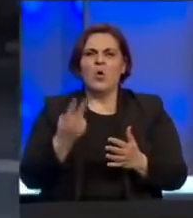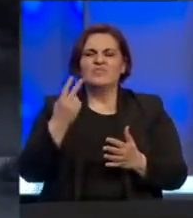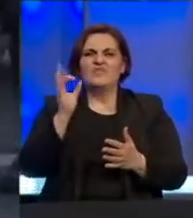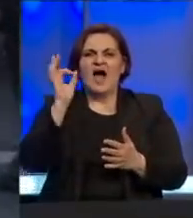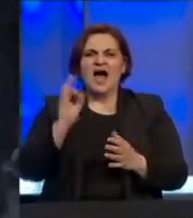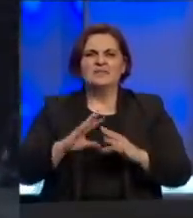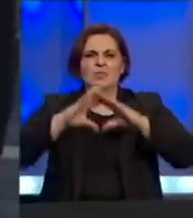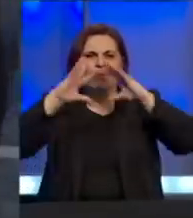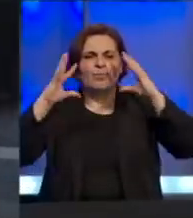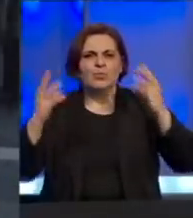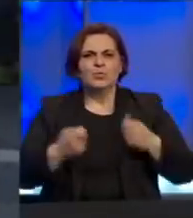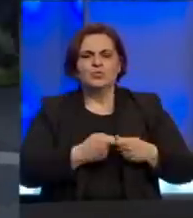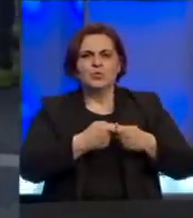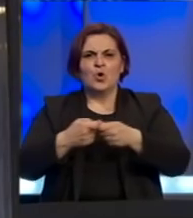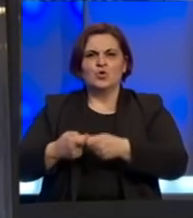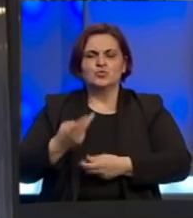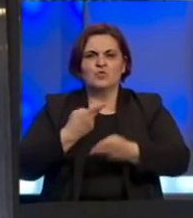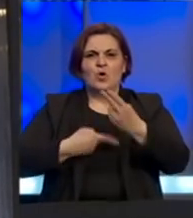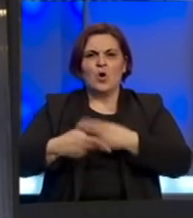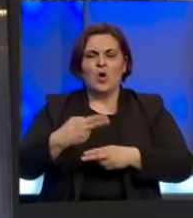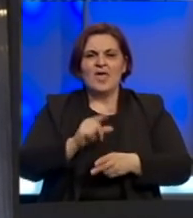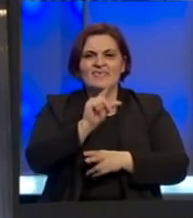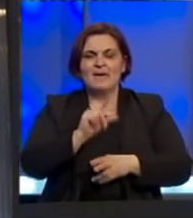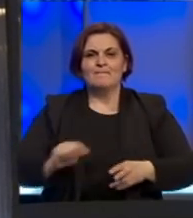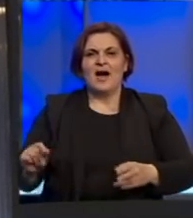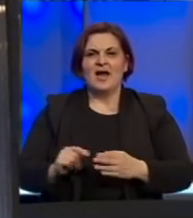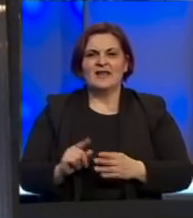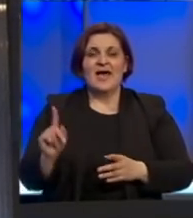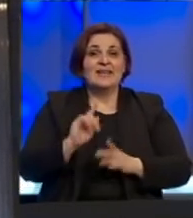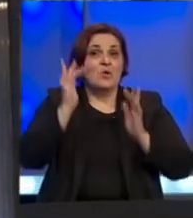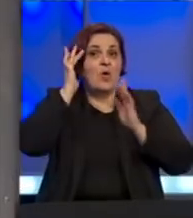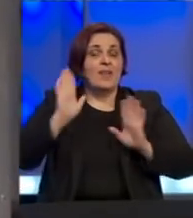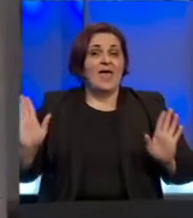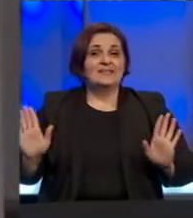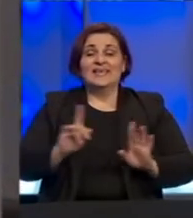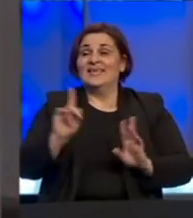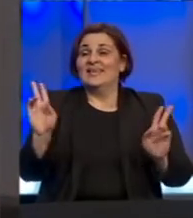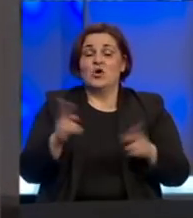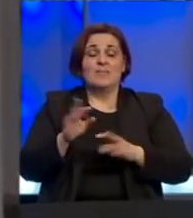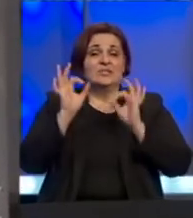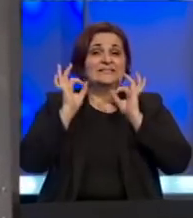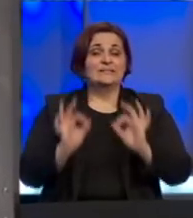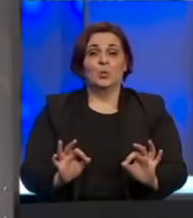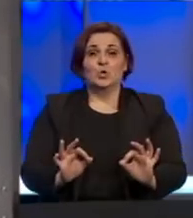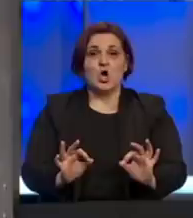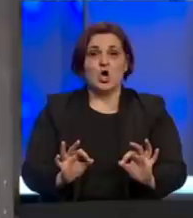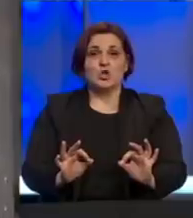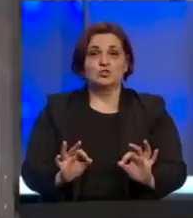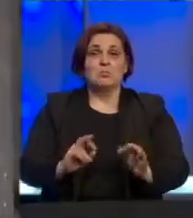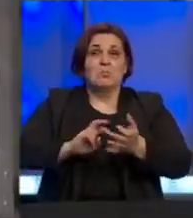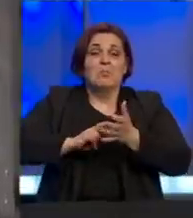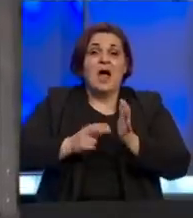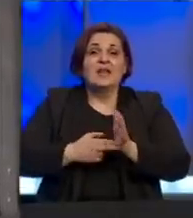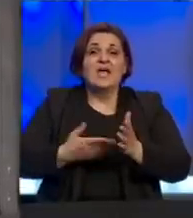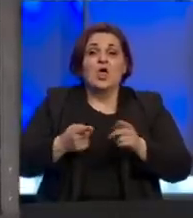brutodruštvenog proizvoda Japana niko ne zna i niko ne može sigurnošću predvidjeti